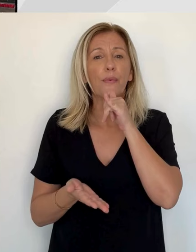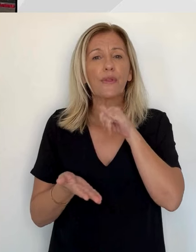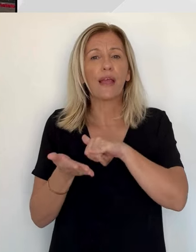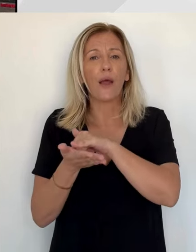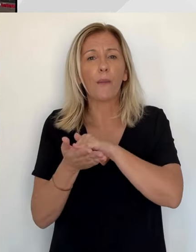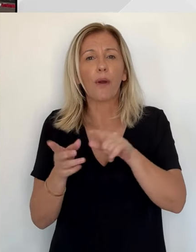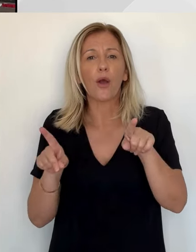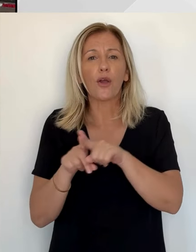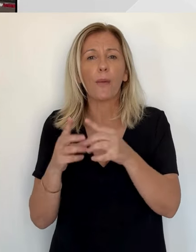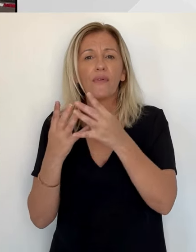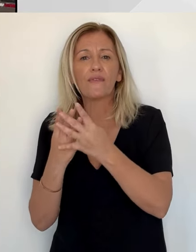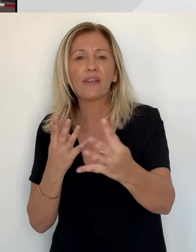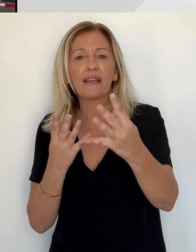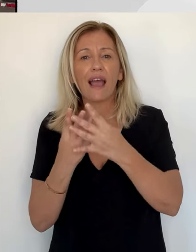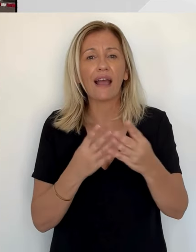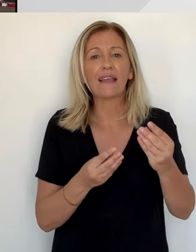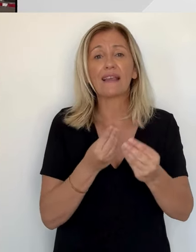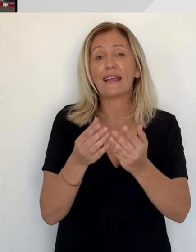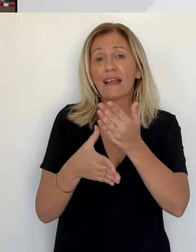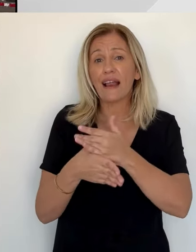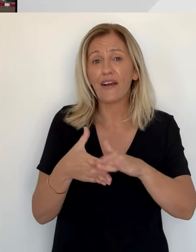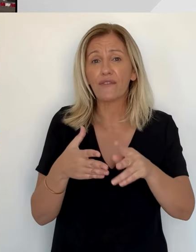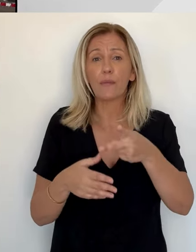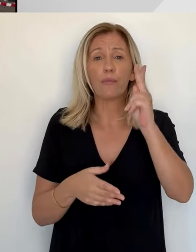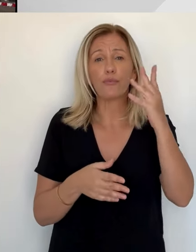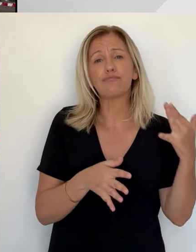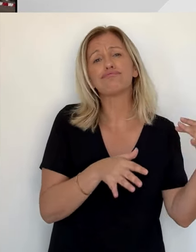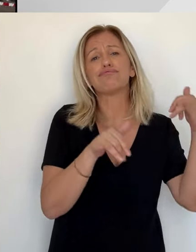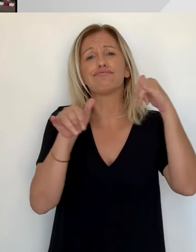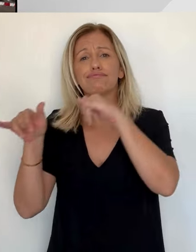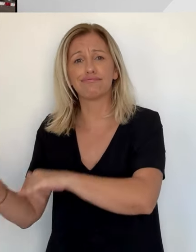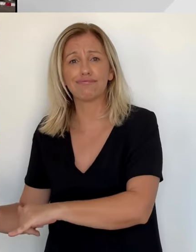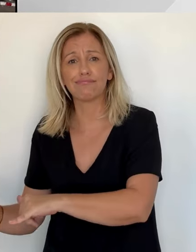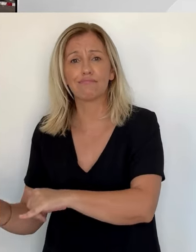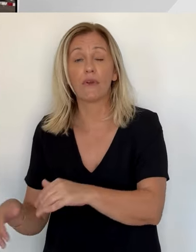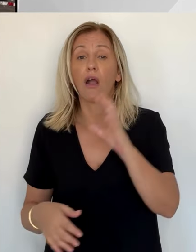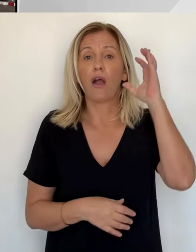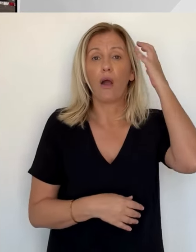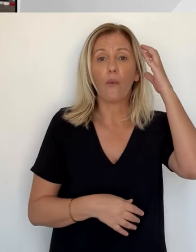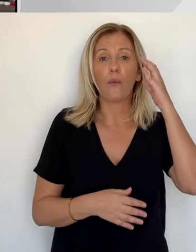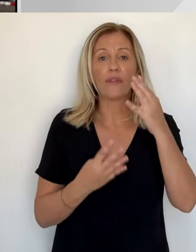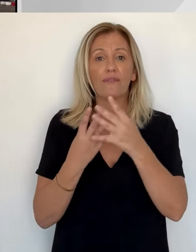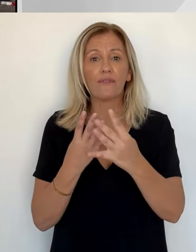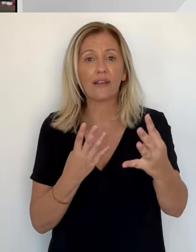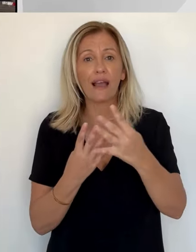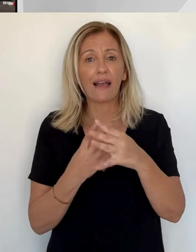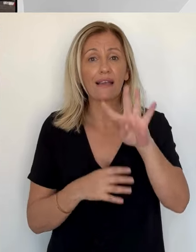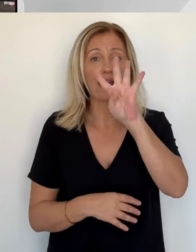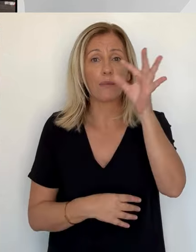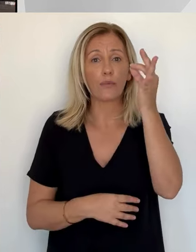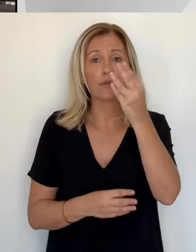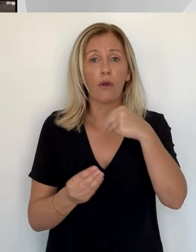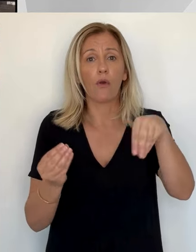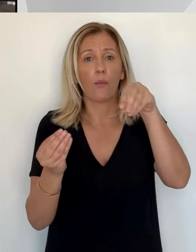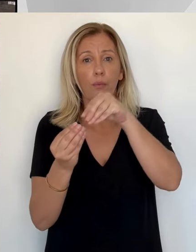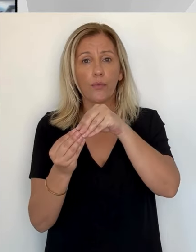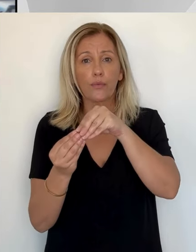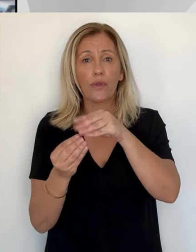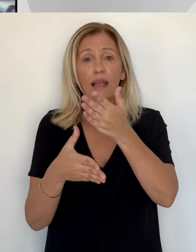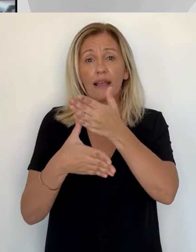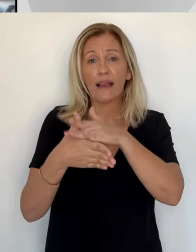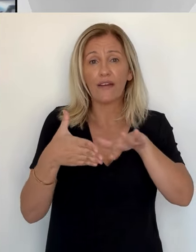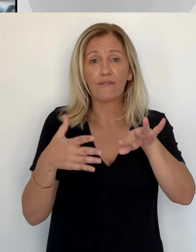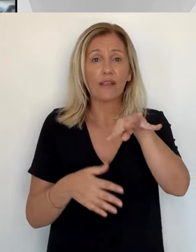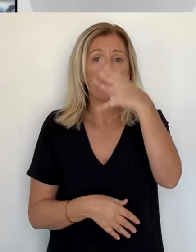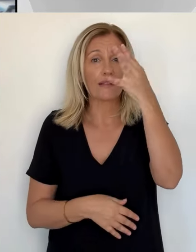Figari et Calvi sont à la hausse, plus 4% de passagers en août pour le premier et plus 14% pour le second. L